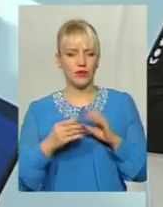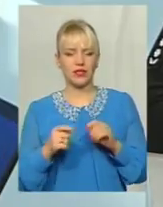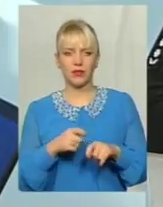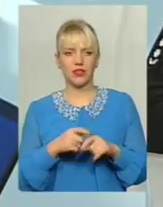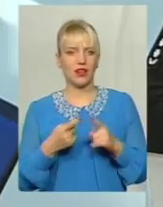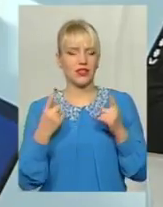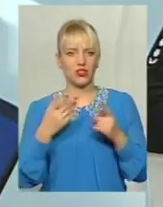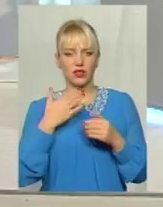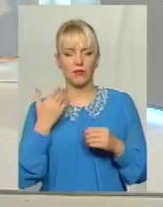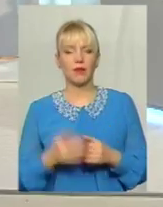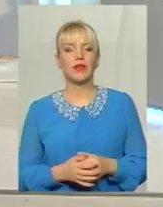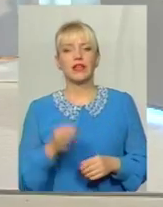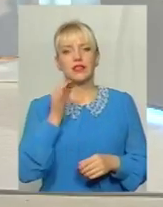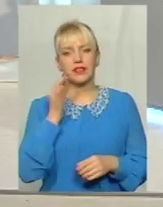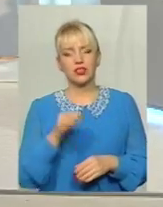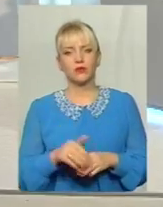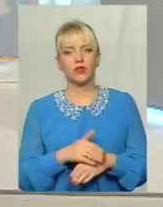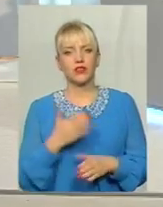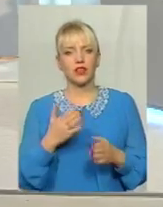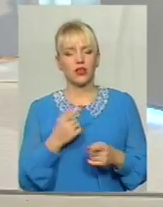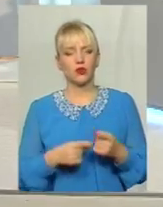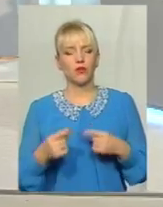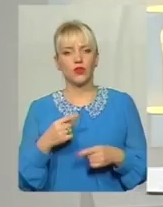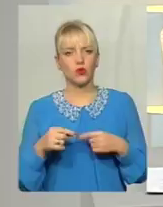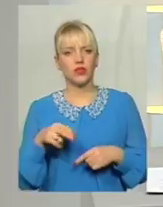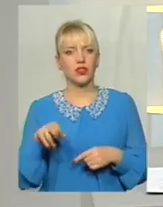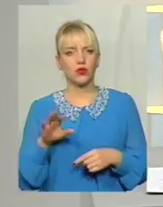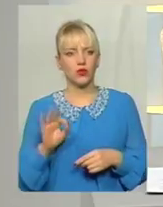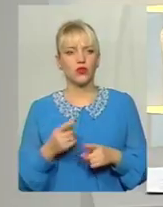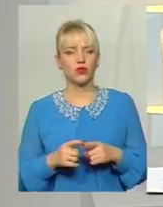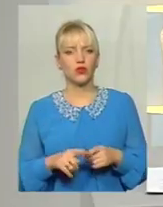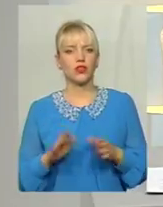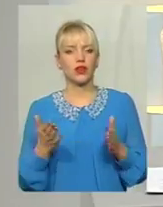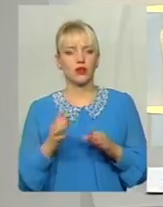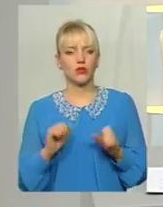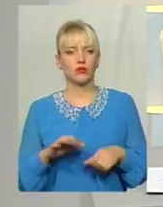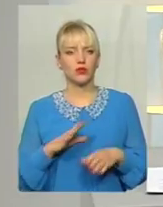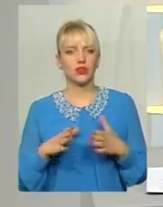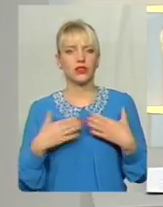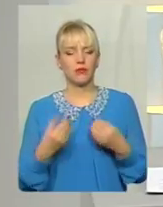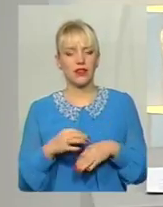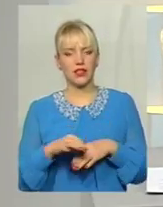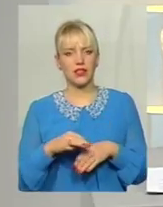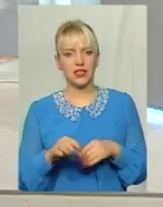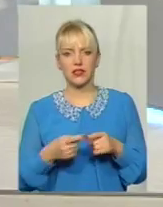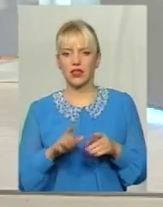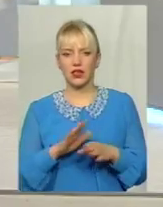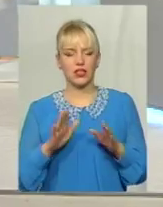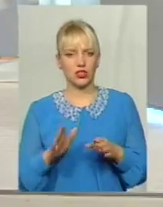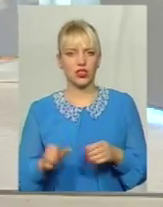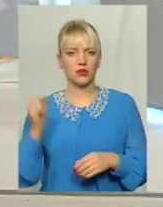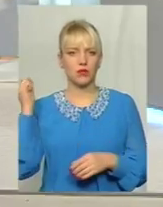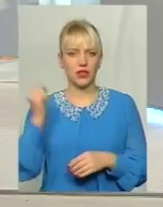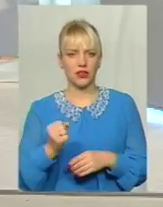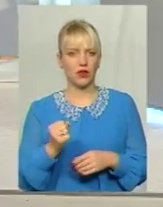значними Скажіть, будь ласка, власне, якщо повертатися до того, яким може бути сімейне насильство, це ж не лише підняття руки?